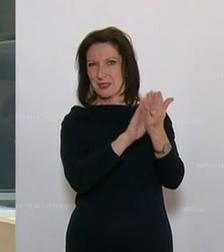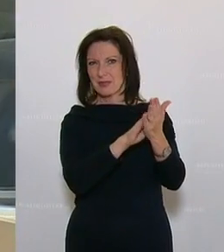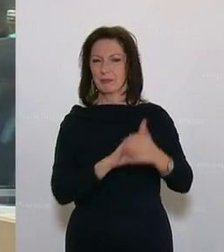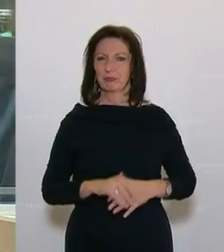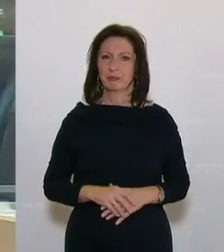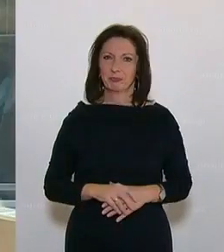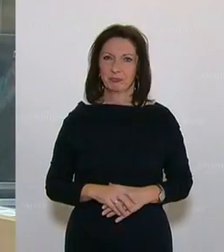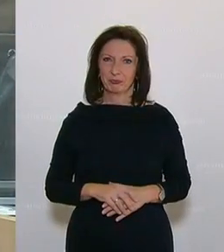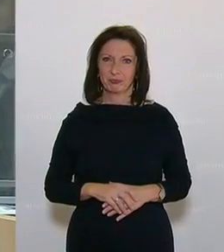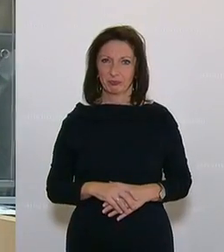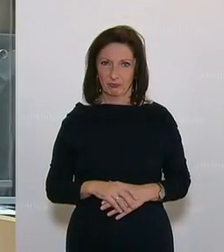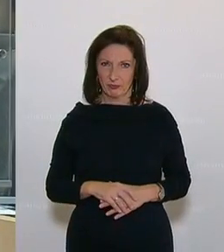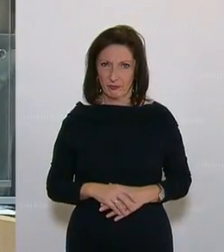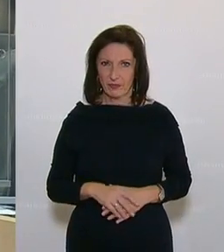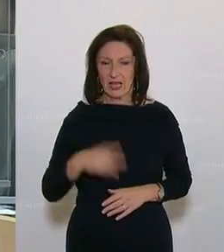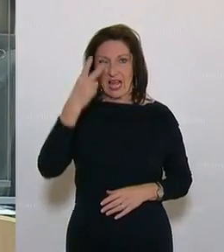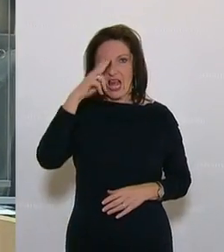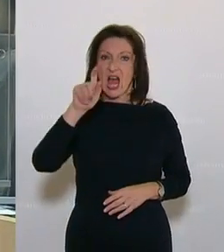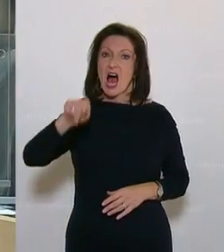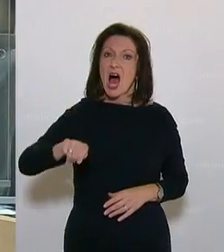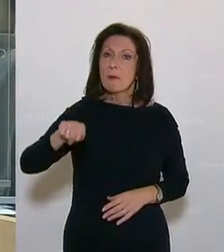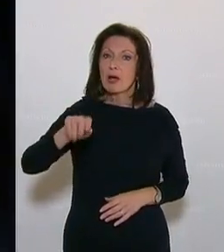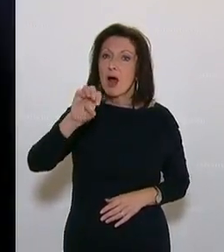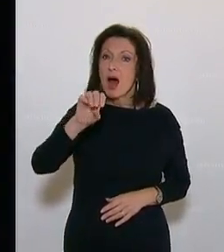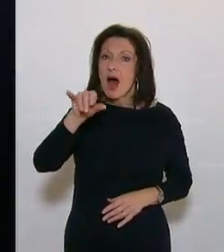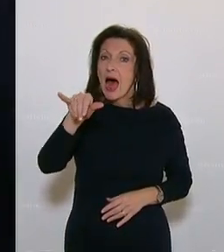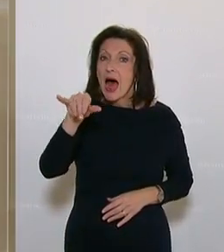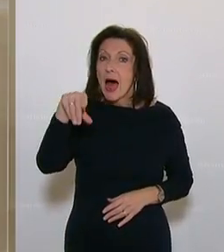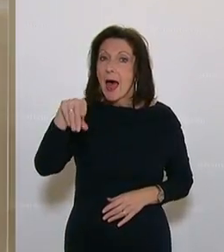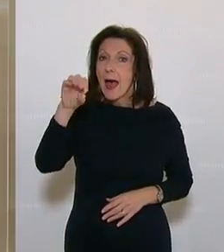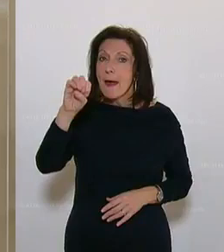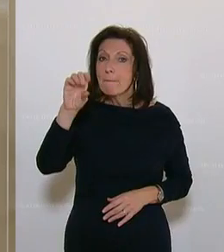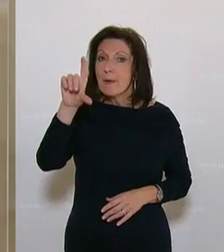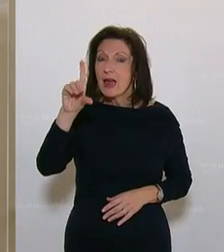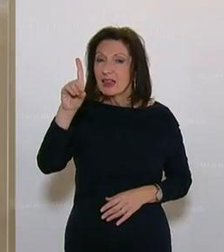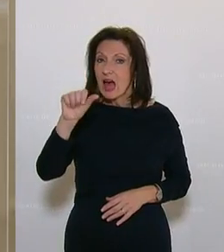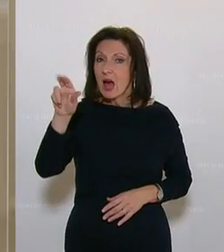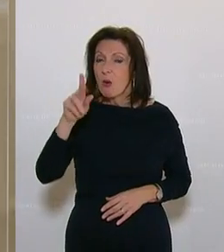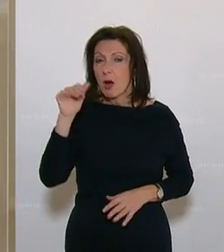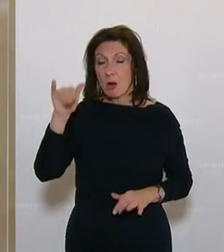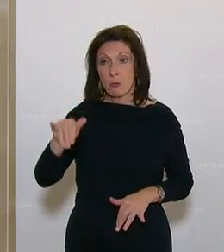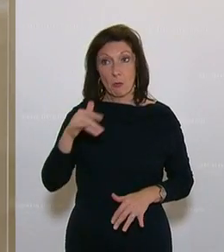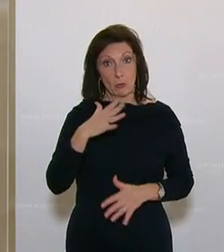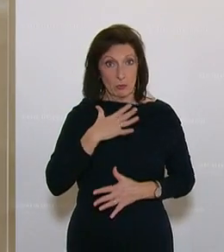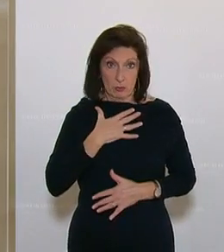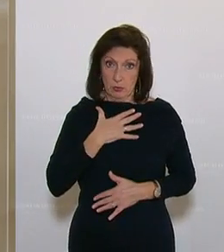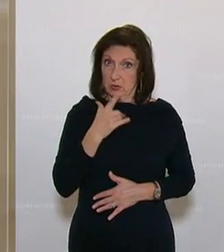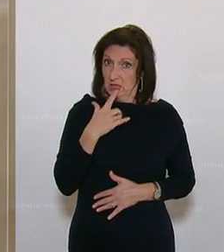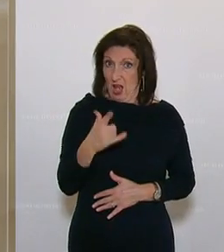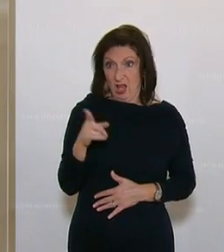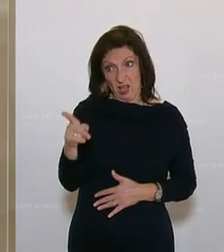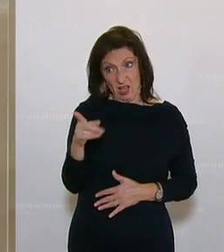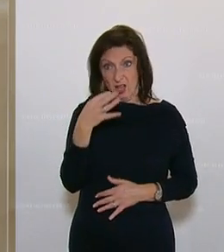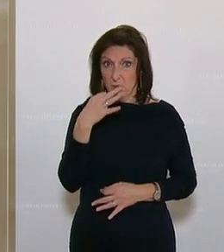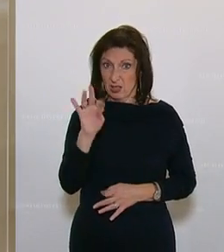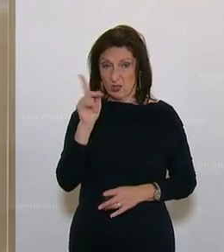Und Ihnen, Herr Abgeordneter Eipeltauer, muss ich mit größtem Bedauern sagen, vielleicht sollte ich sagen, lernen Sie